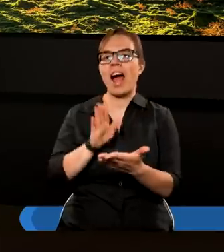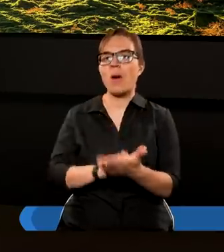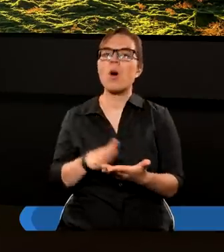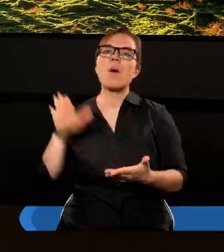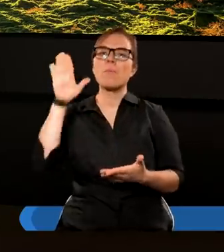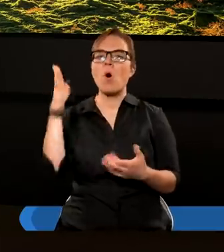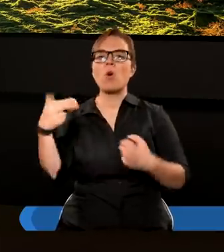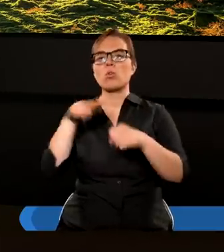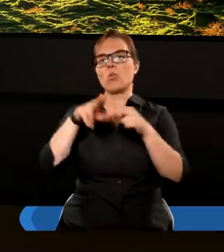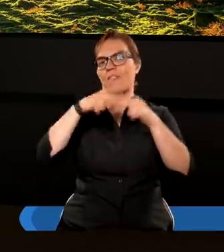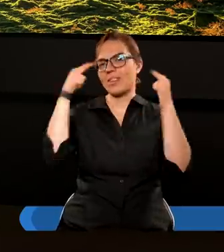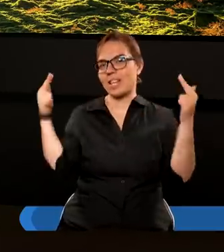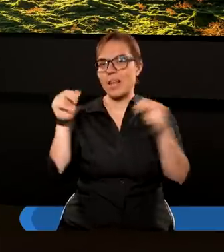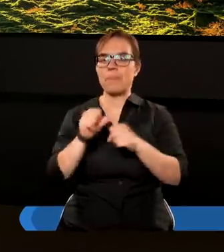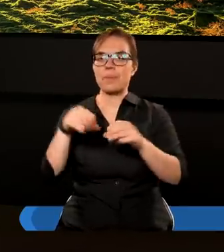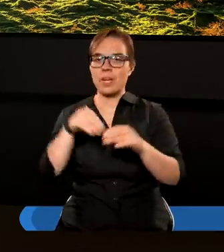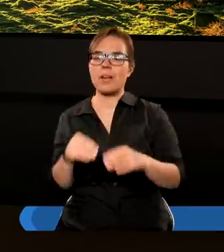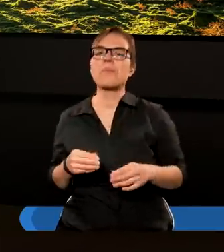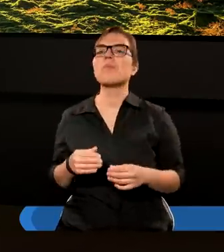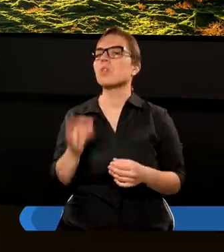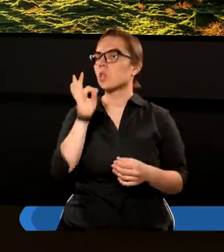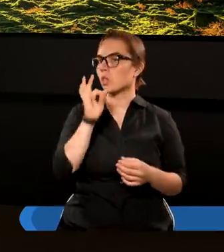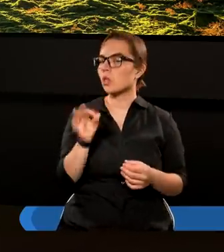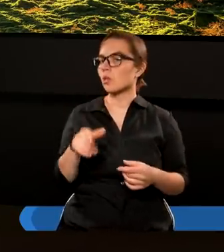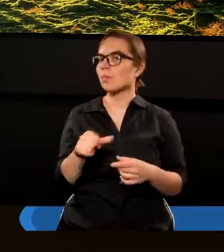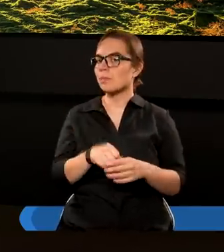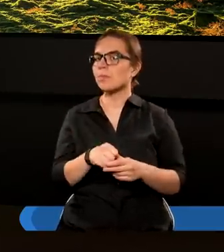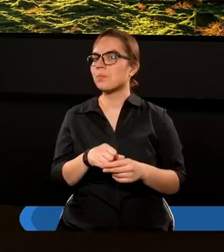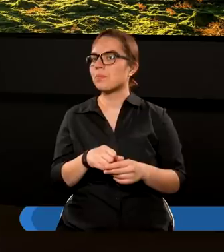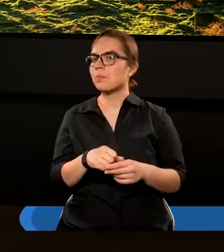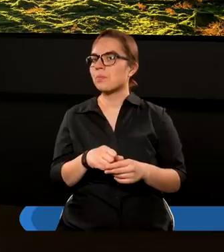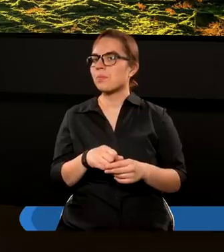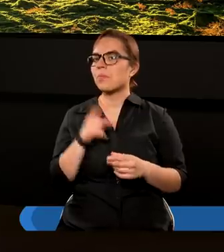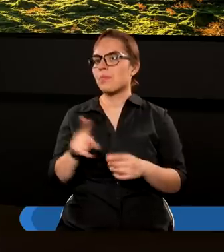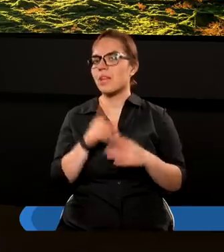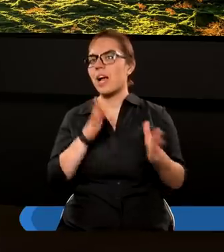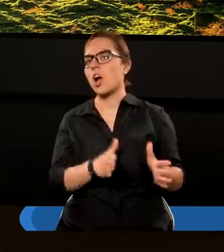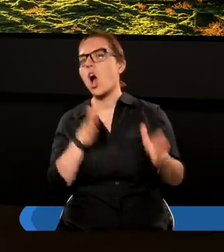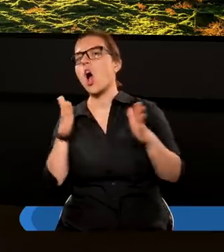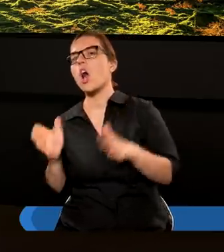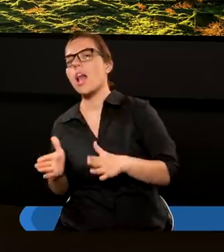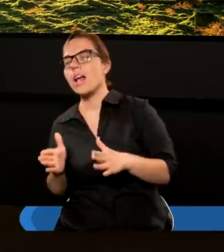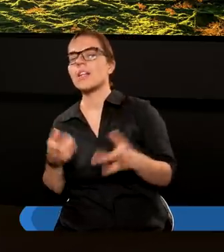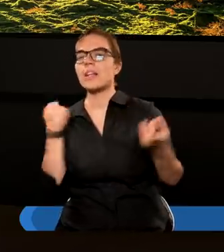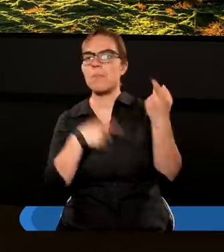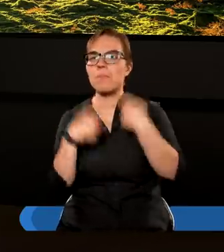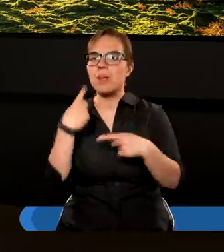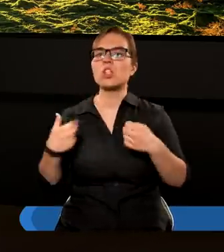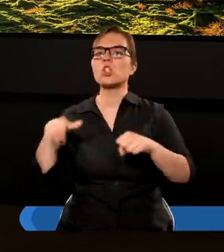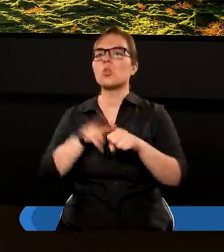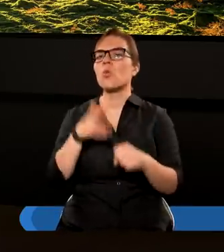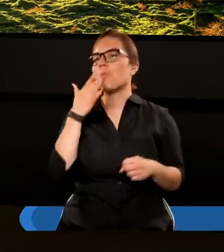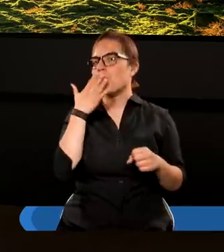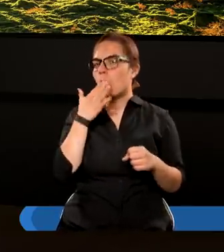Boga, który jest w niebie. Dobrze i te kolejne myśli, które mówią